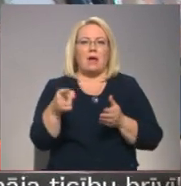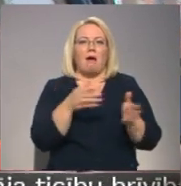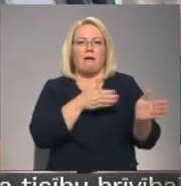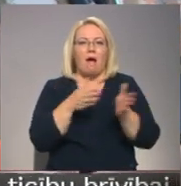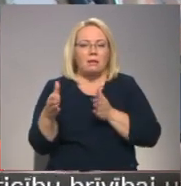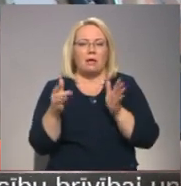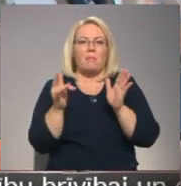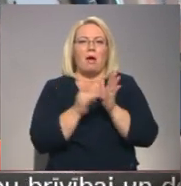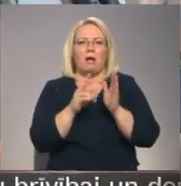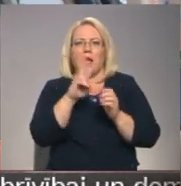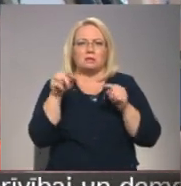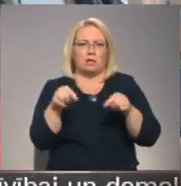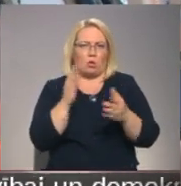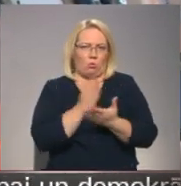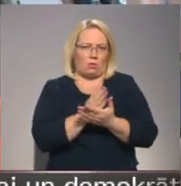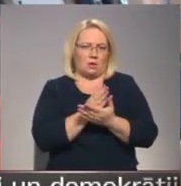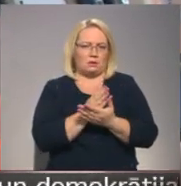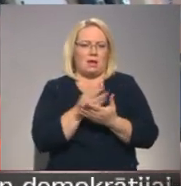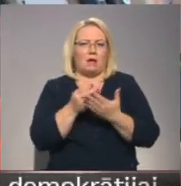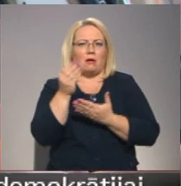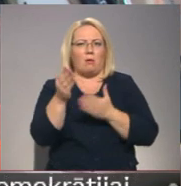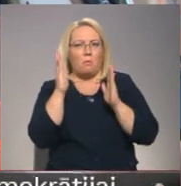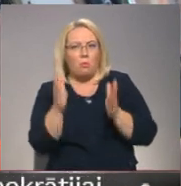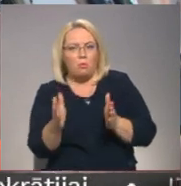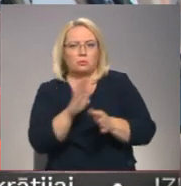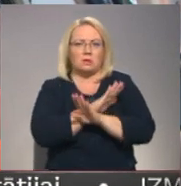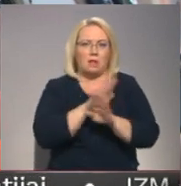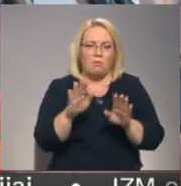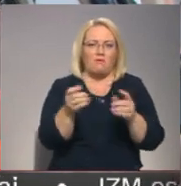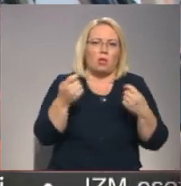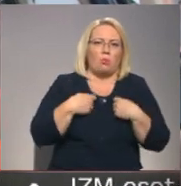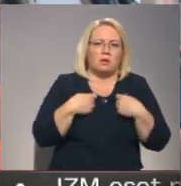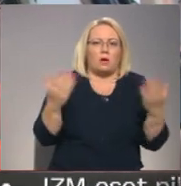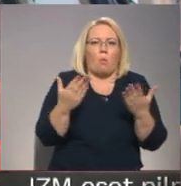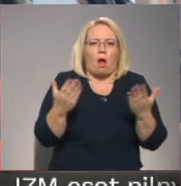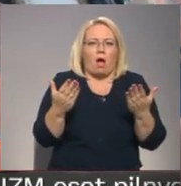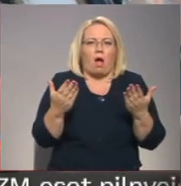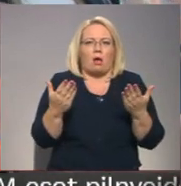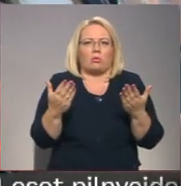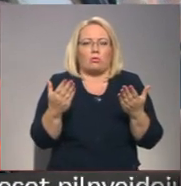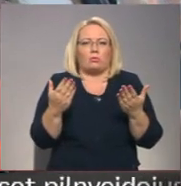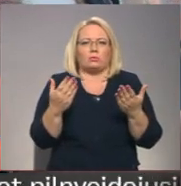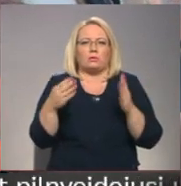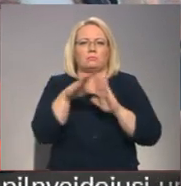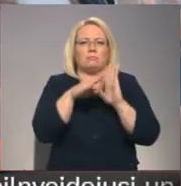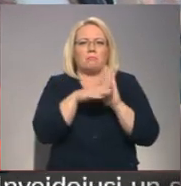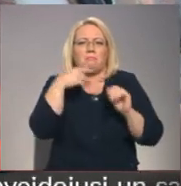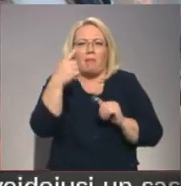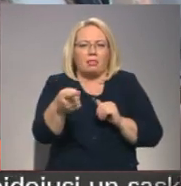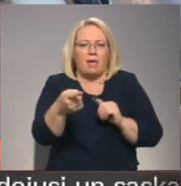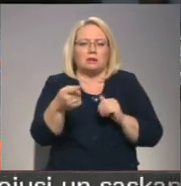šeit būs, vai te maksās naudu, vai tikai dos kaut kādas norādījumas uz to